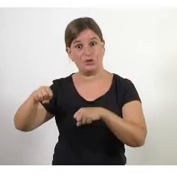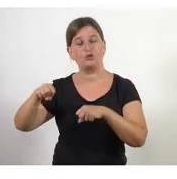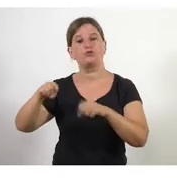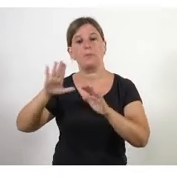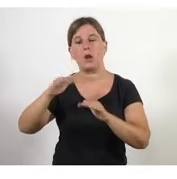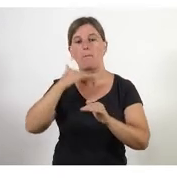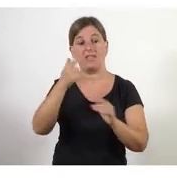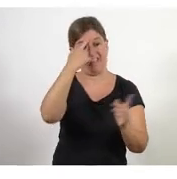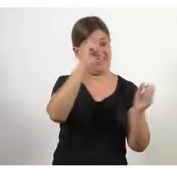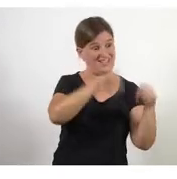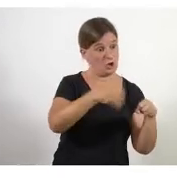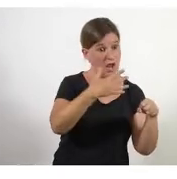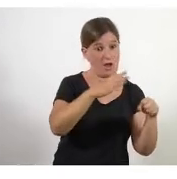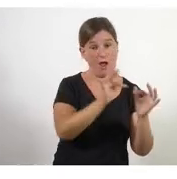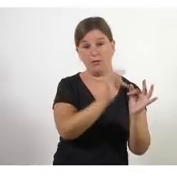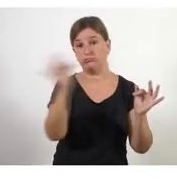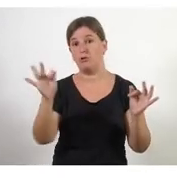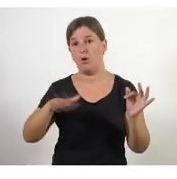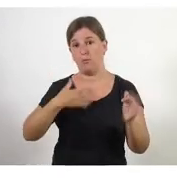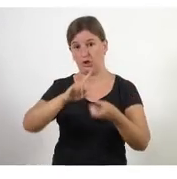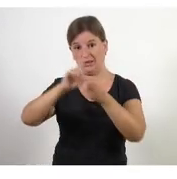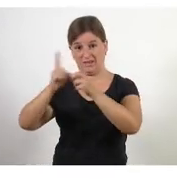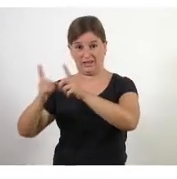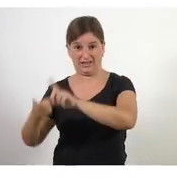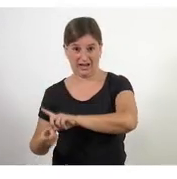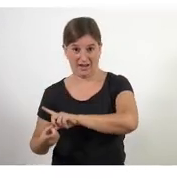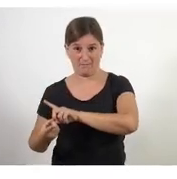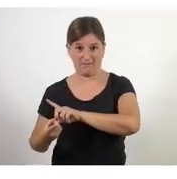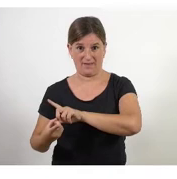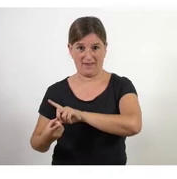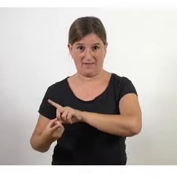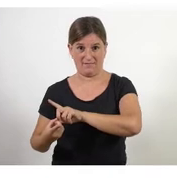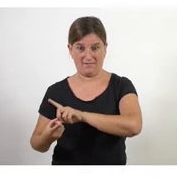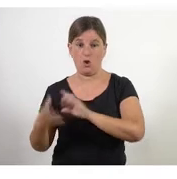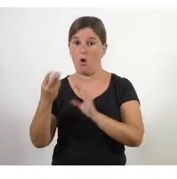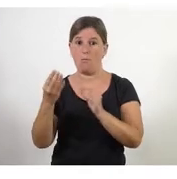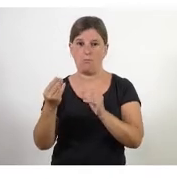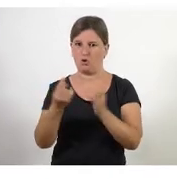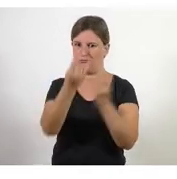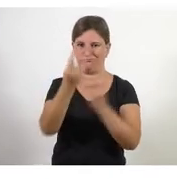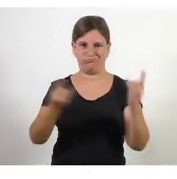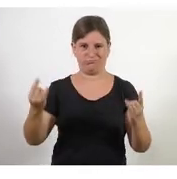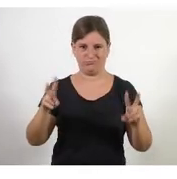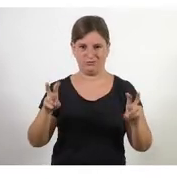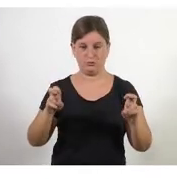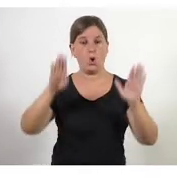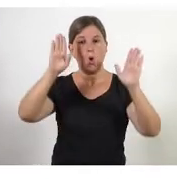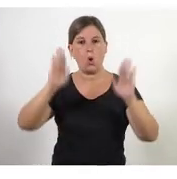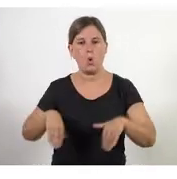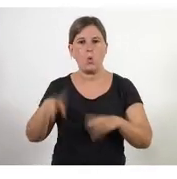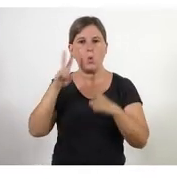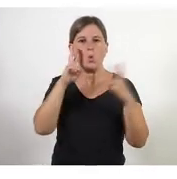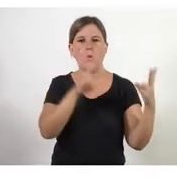i que hi ha molts factors crítics on a més l'última lletra és d'ambigüetat la A d